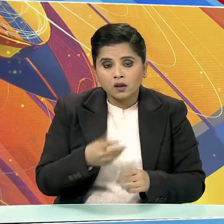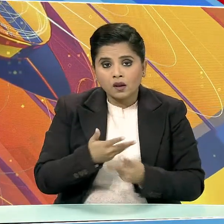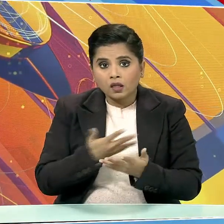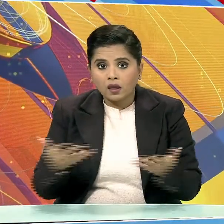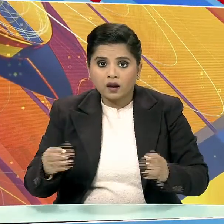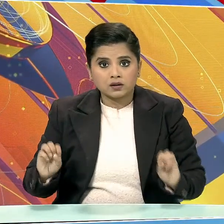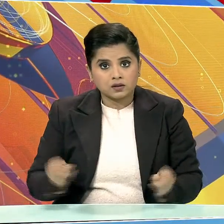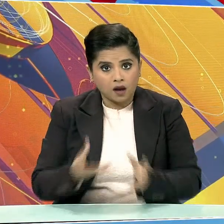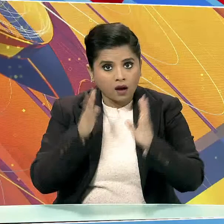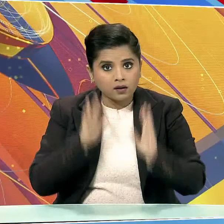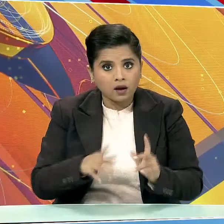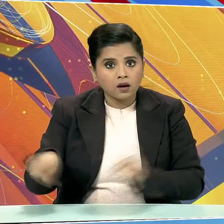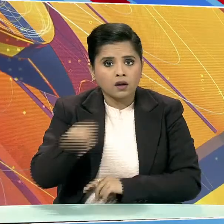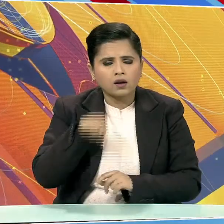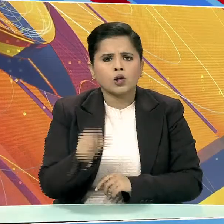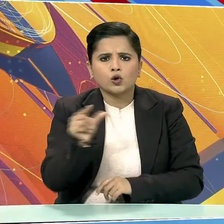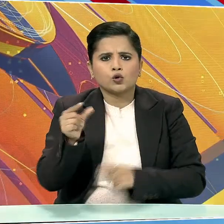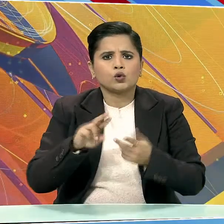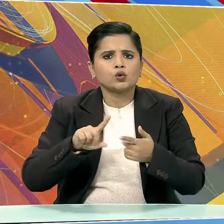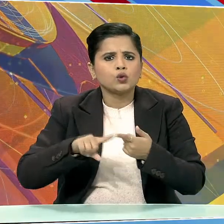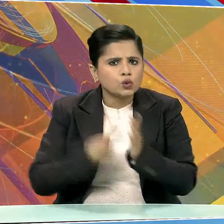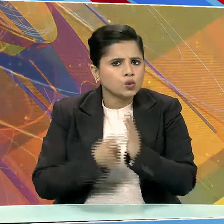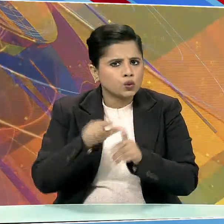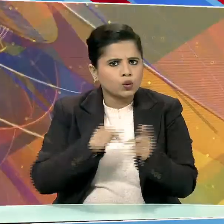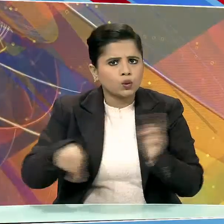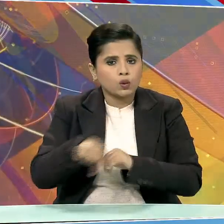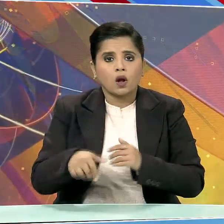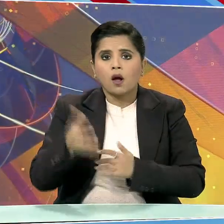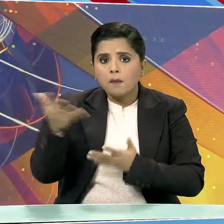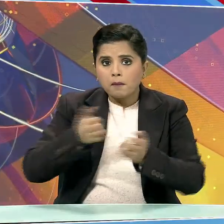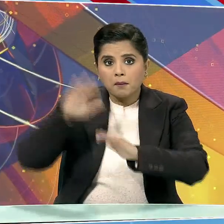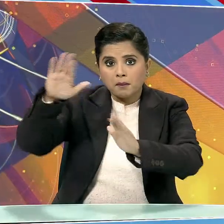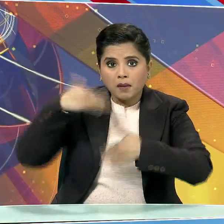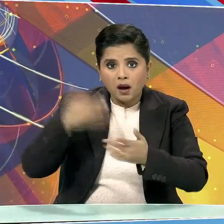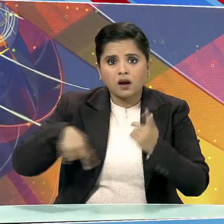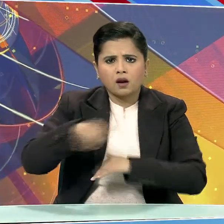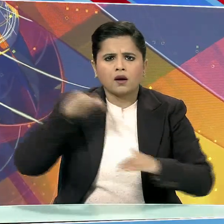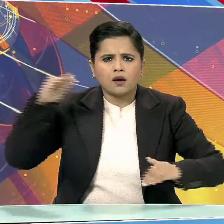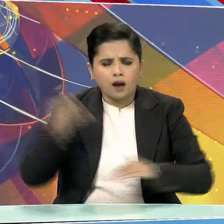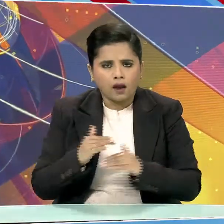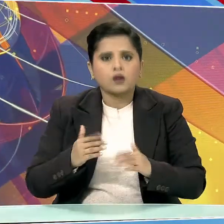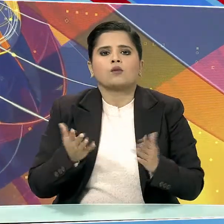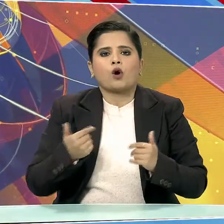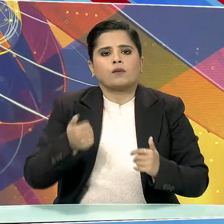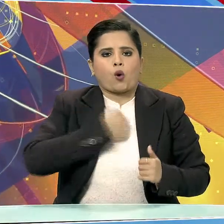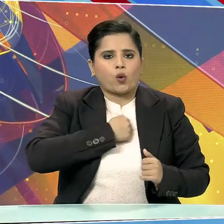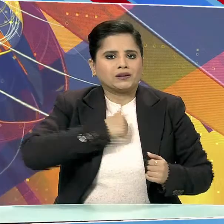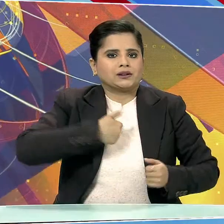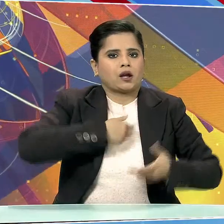तो इसके यूरिया आयात की निर्वरता कम करने में मदद मिलेगी।